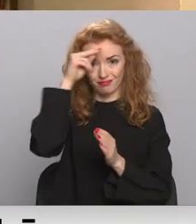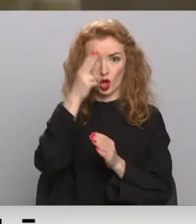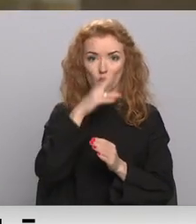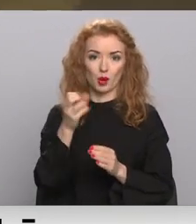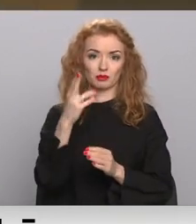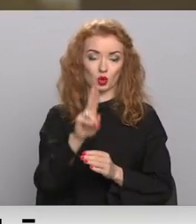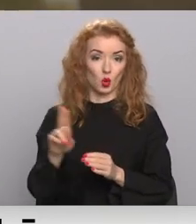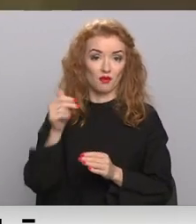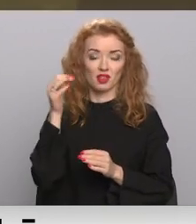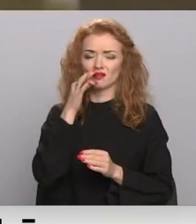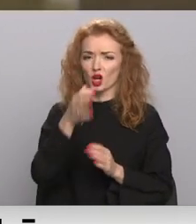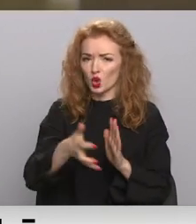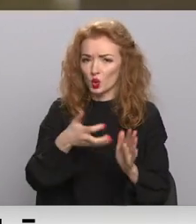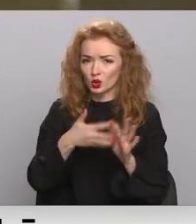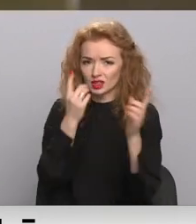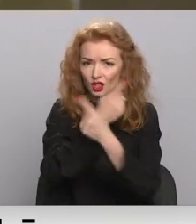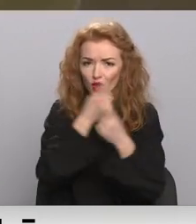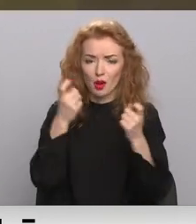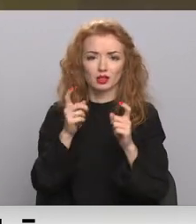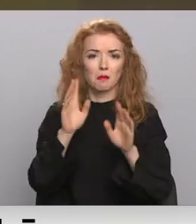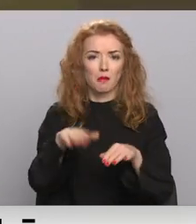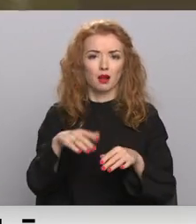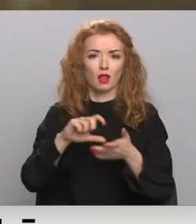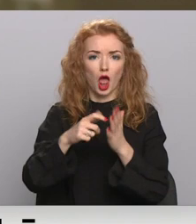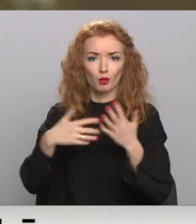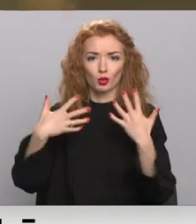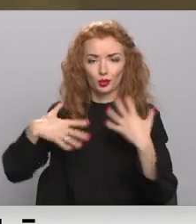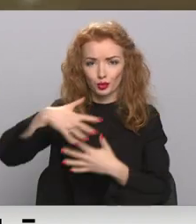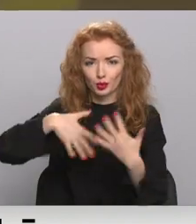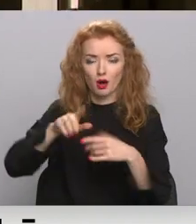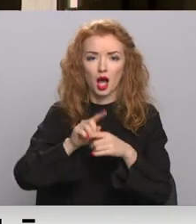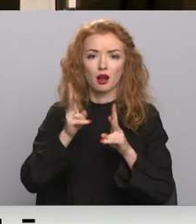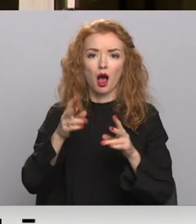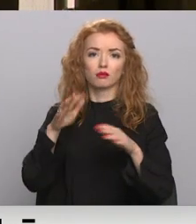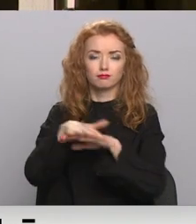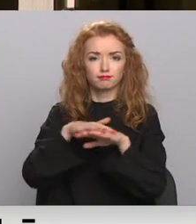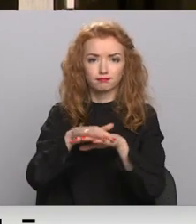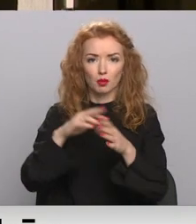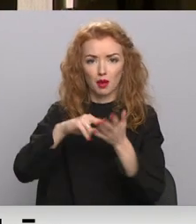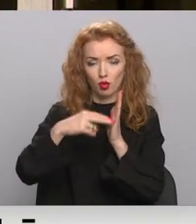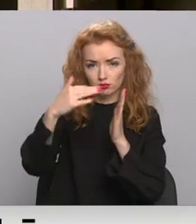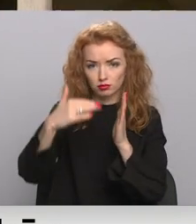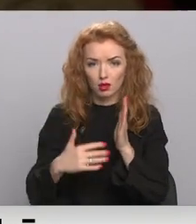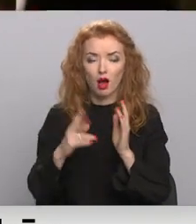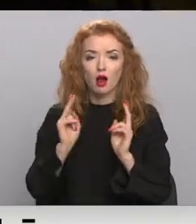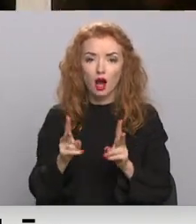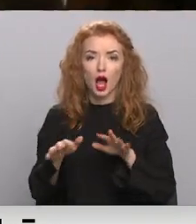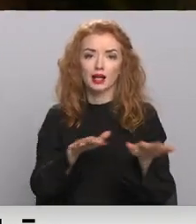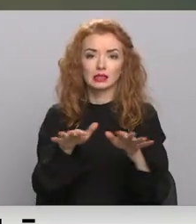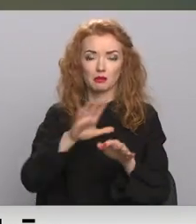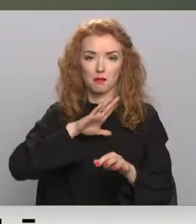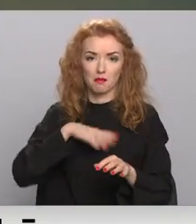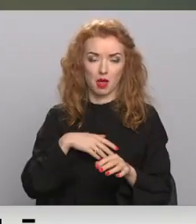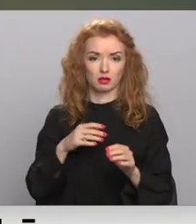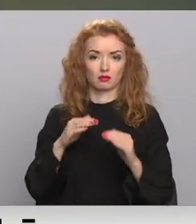Viņa norādīs informācijas trūkumu par skolu telpu ventilēšanu, lūsmu organizēšanu un kopēji pārskatu, kāda būs rīcība pēc lockdowna.